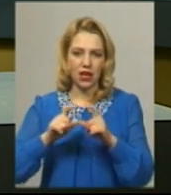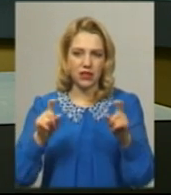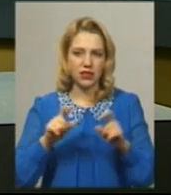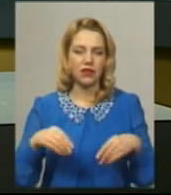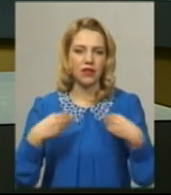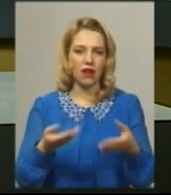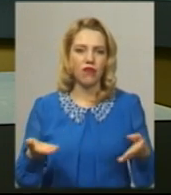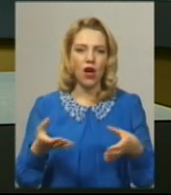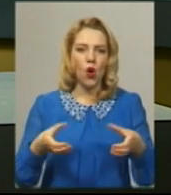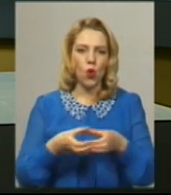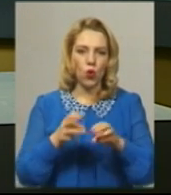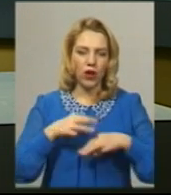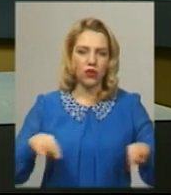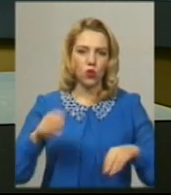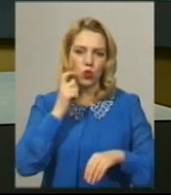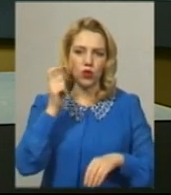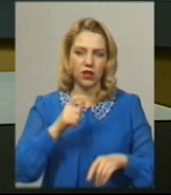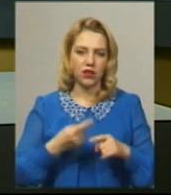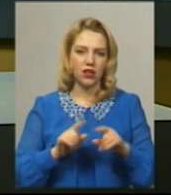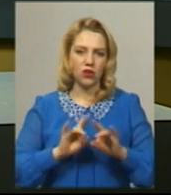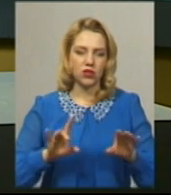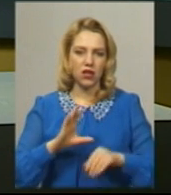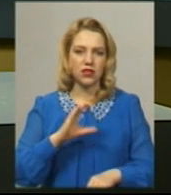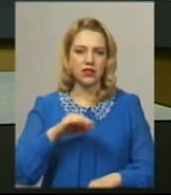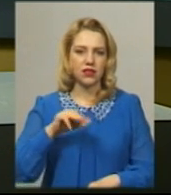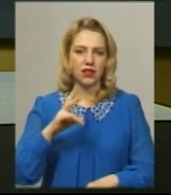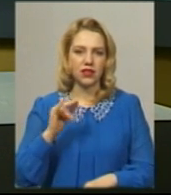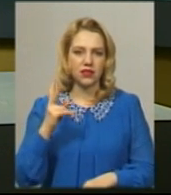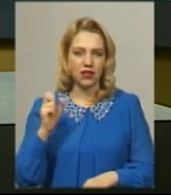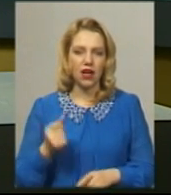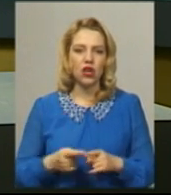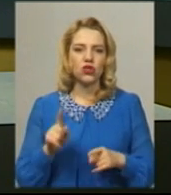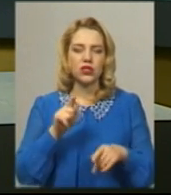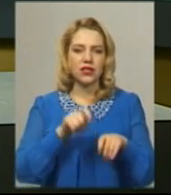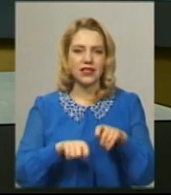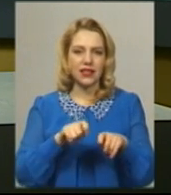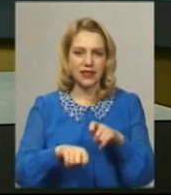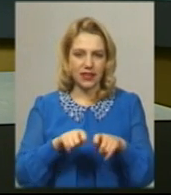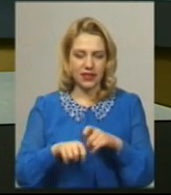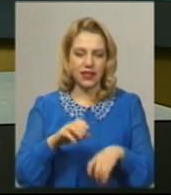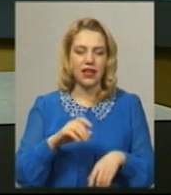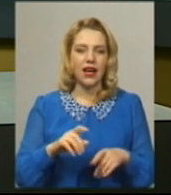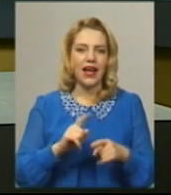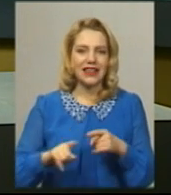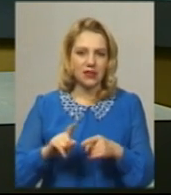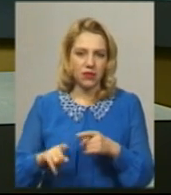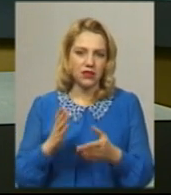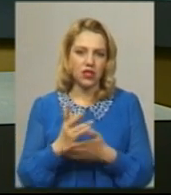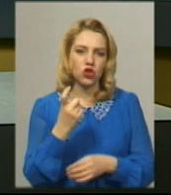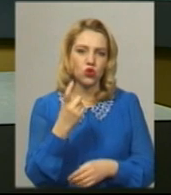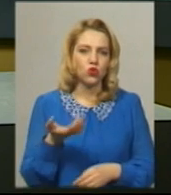уряд України, каже Оксана Ситницька. Стосовно експрес-тестів, то їх вже є 100 в області.